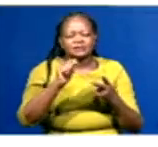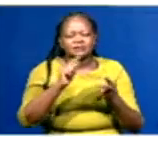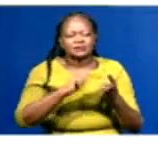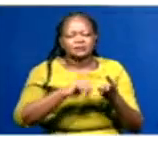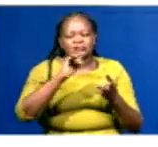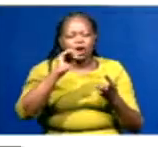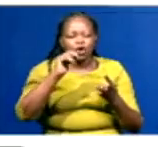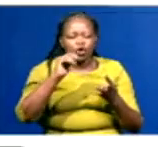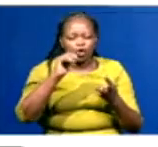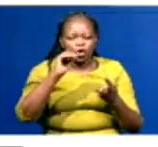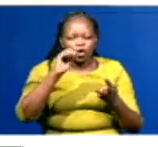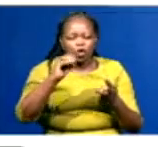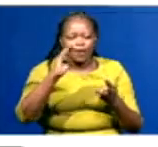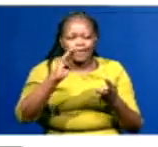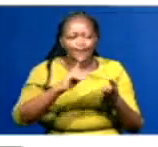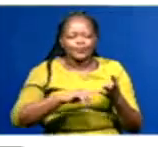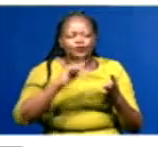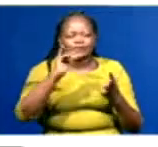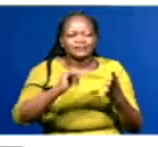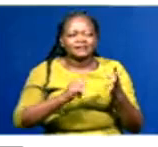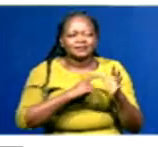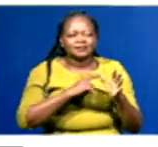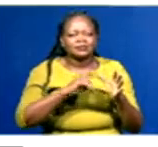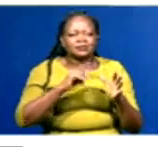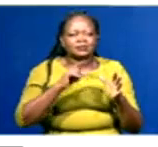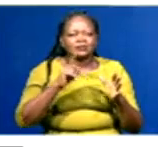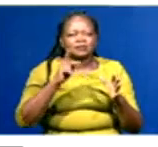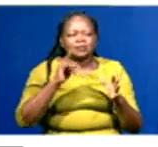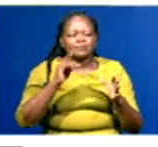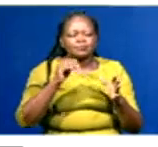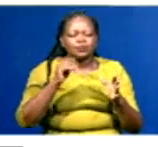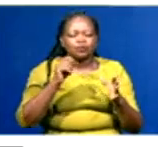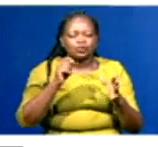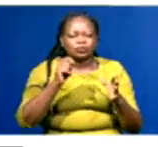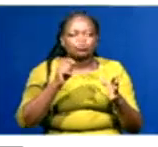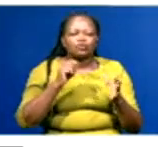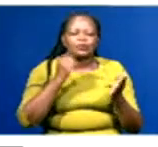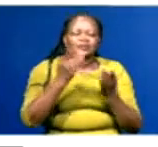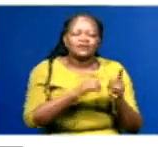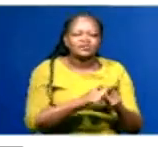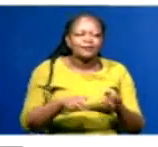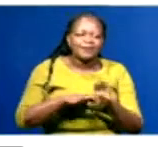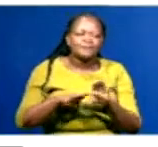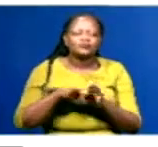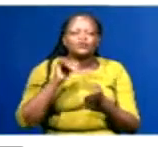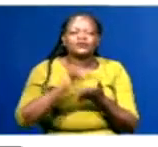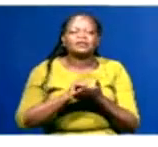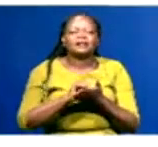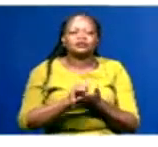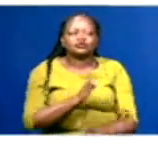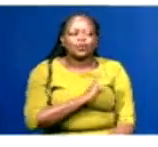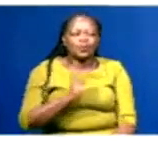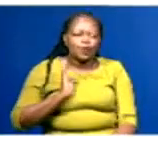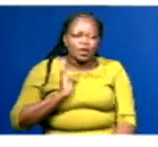Kwaba, Lucy Rimanto na Sylvester Kibiwalt, watahudumu kama wanachama wa baraza hilo. Vishu